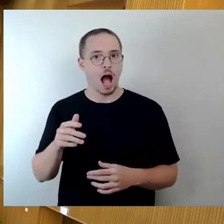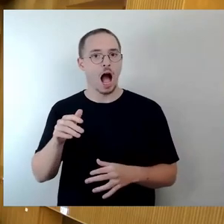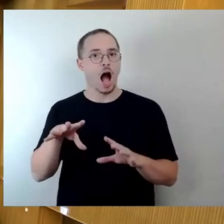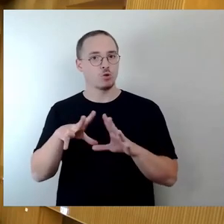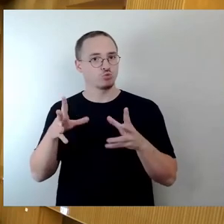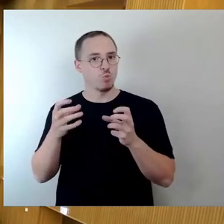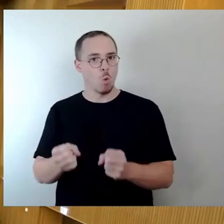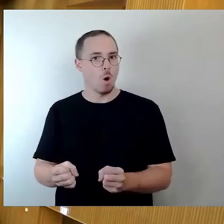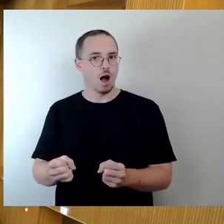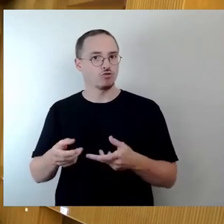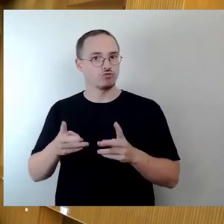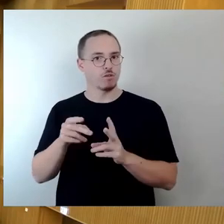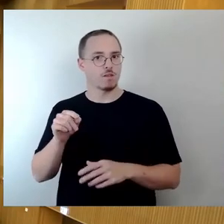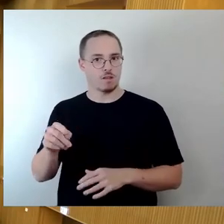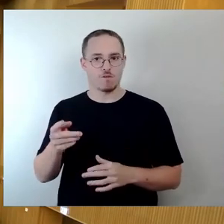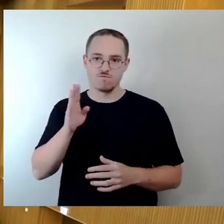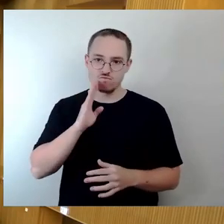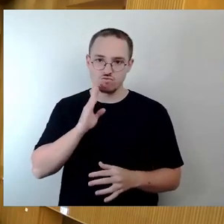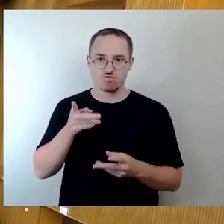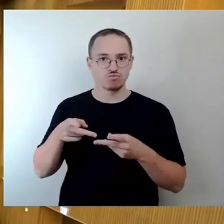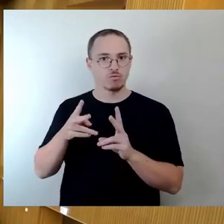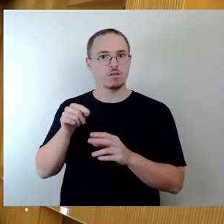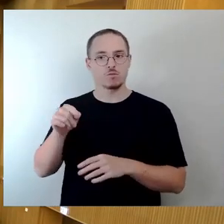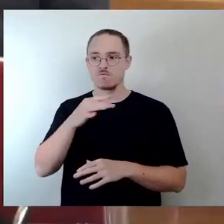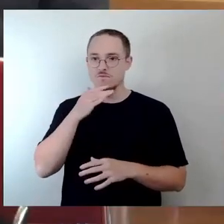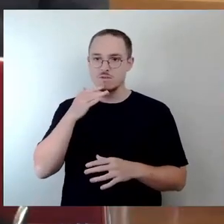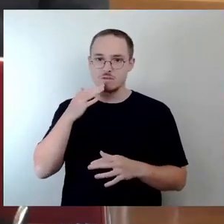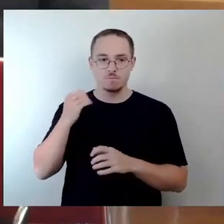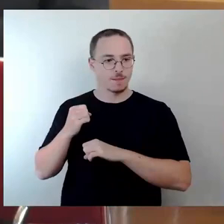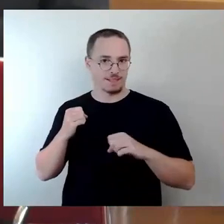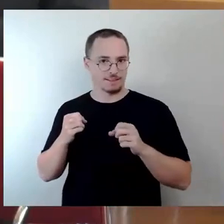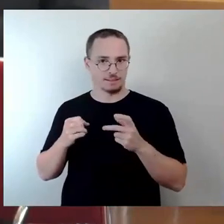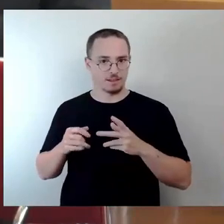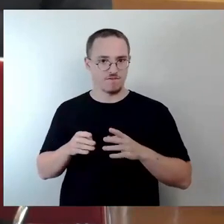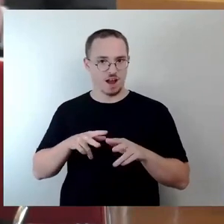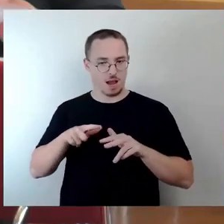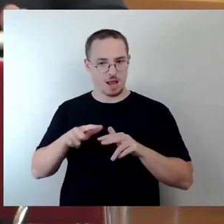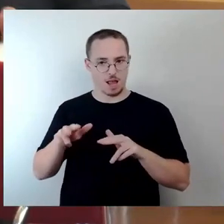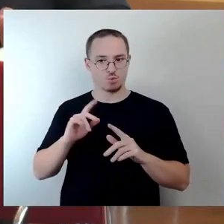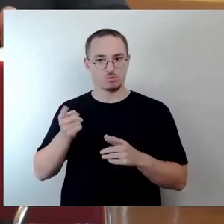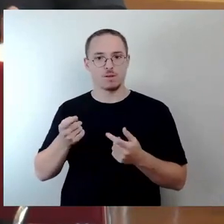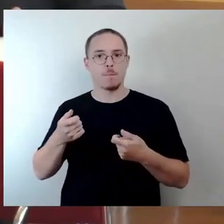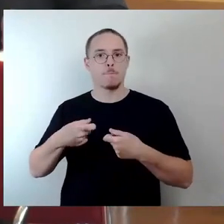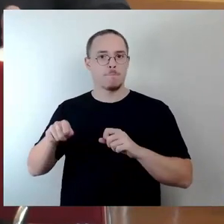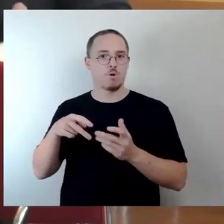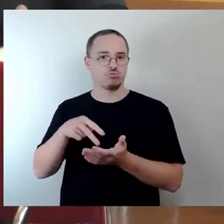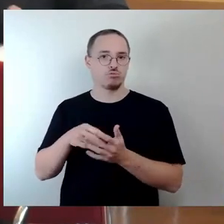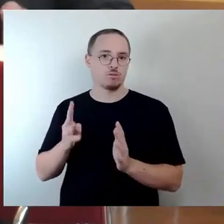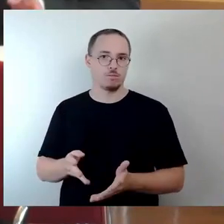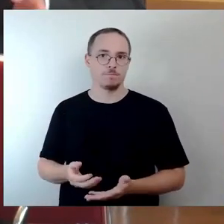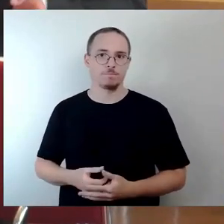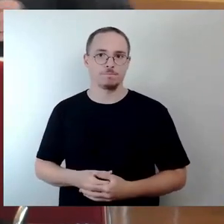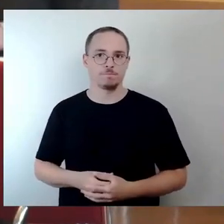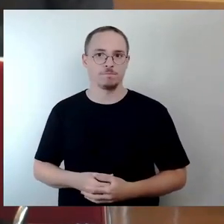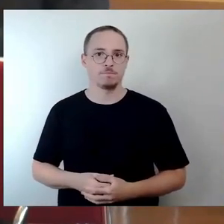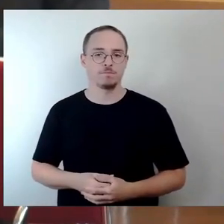umfangreichen alten Baumbestand. Seit 20 Jahren ist die Sanierung geplant. Im Februar 2023 wurde von der Stadtverwaltung